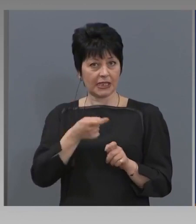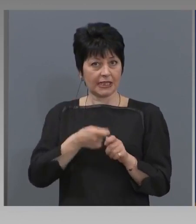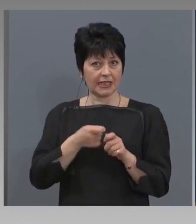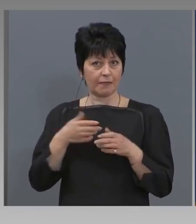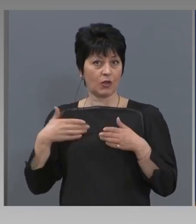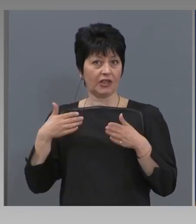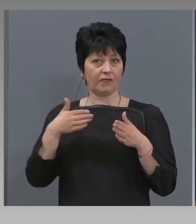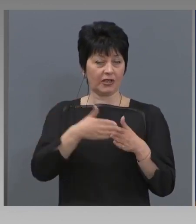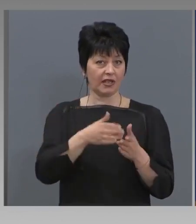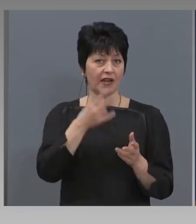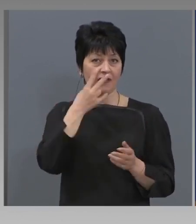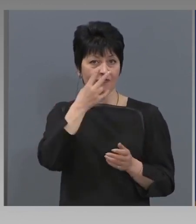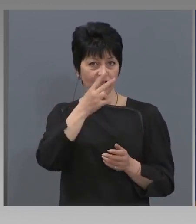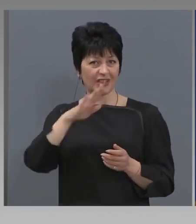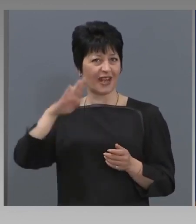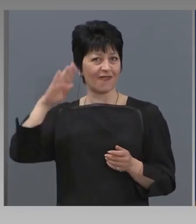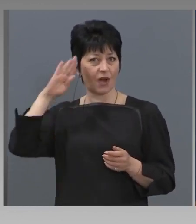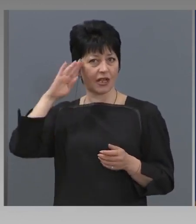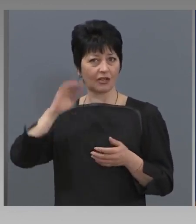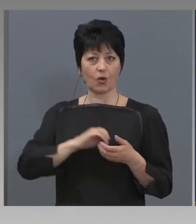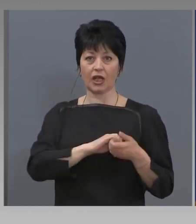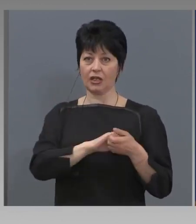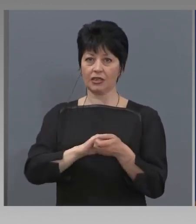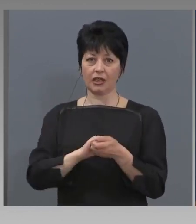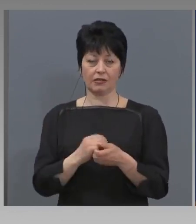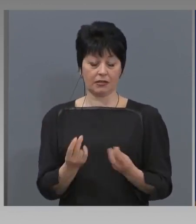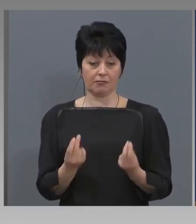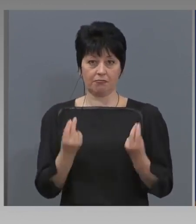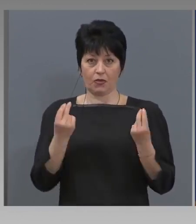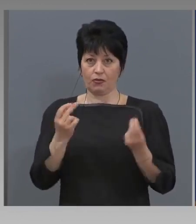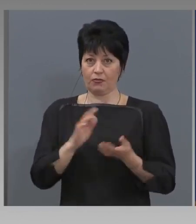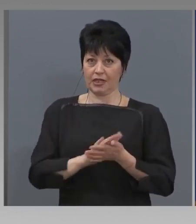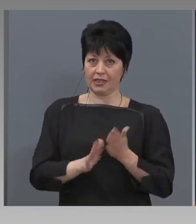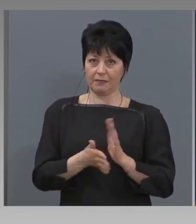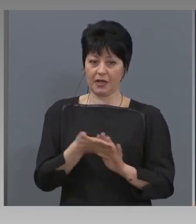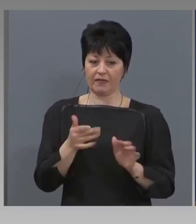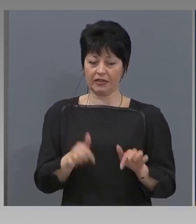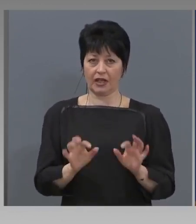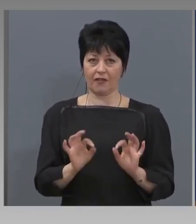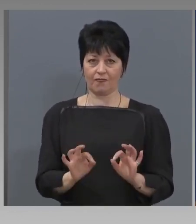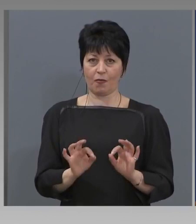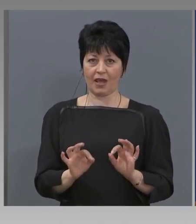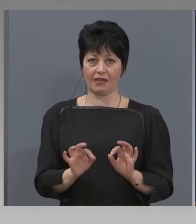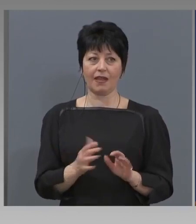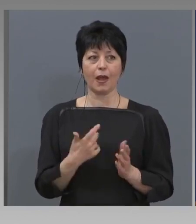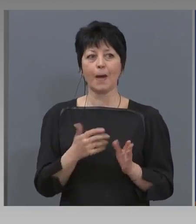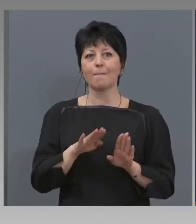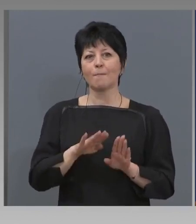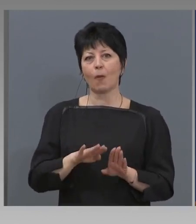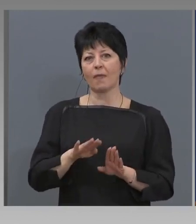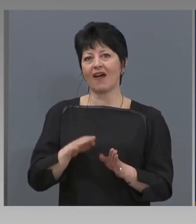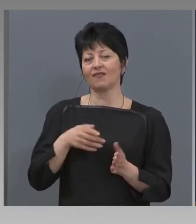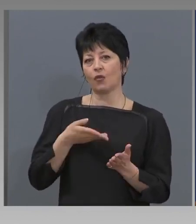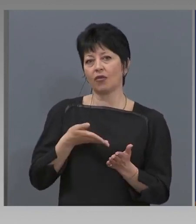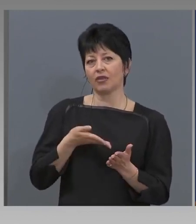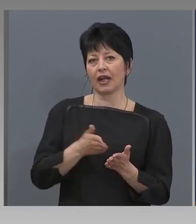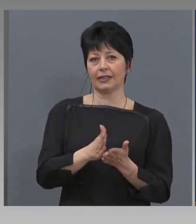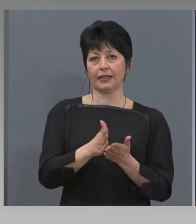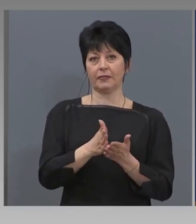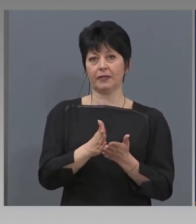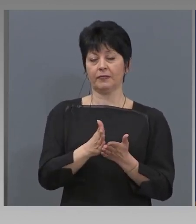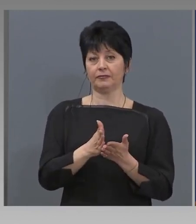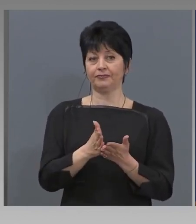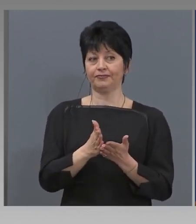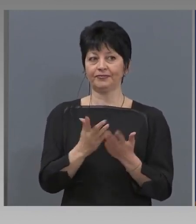виждате, военизираните организации по-добре се справят в такива момент. По-бавно тръгна. Ние,